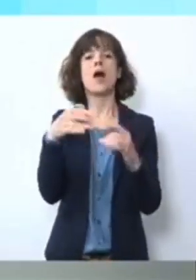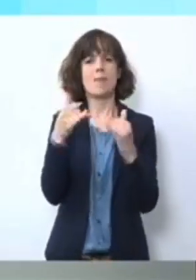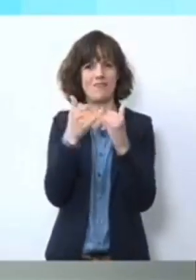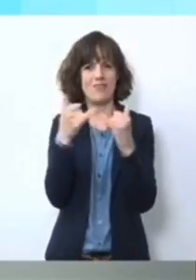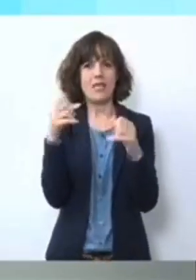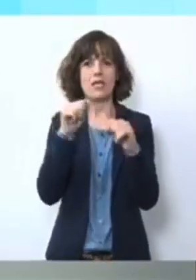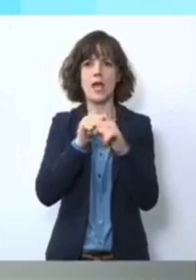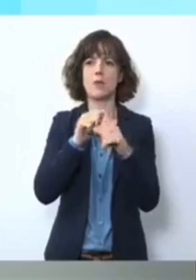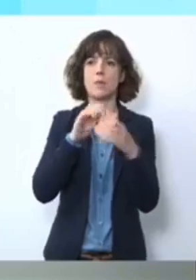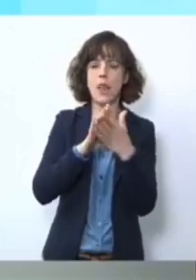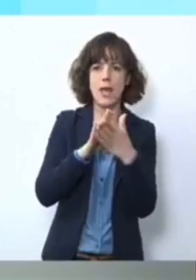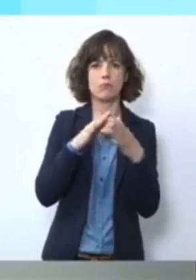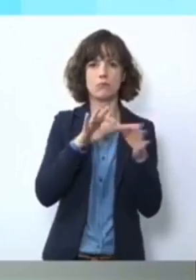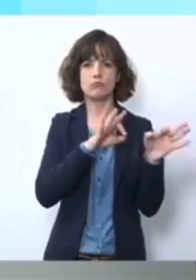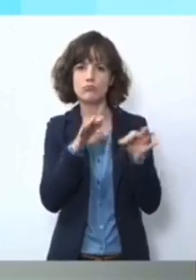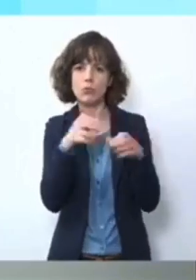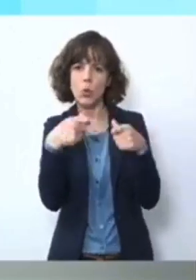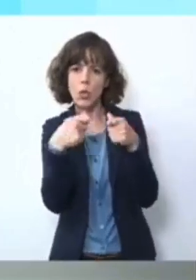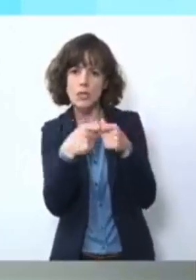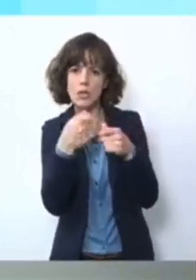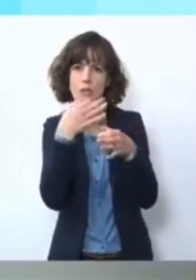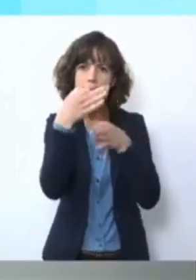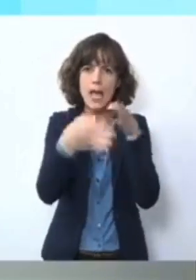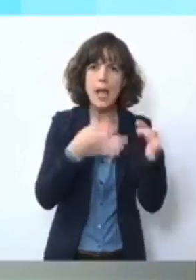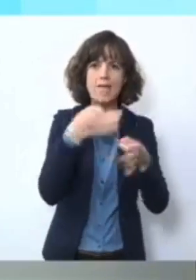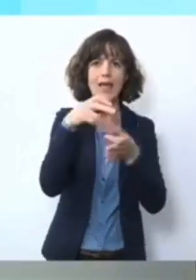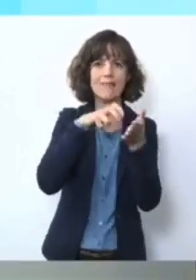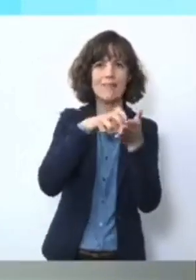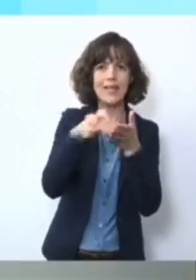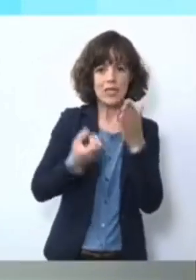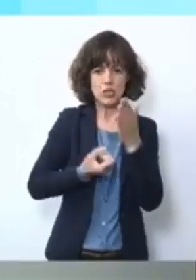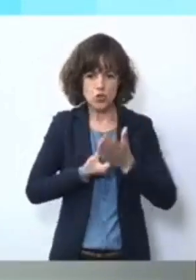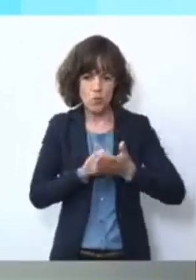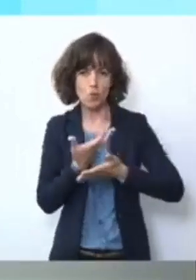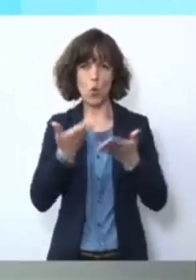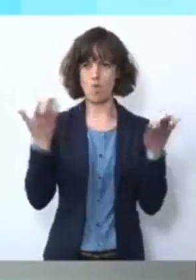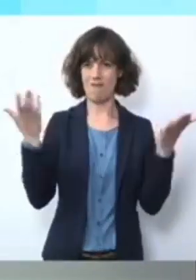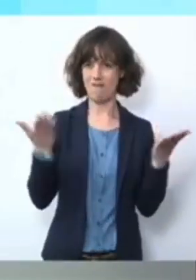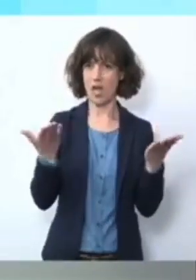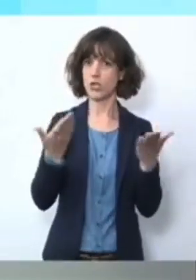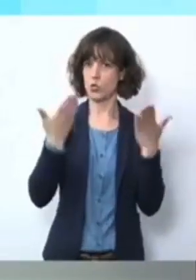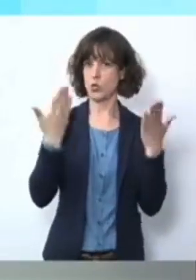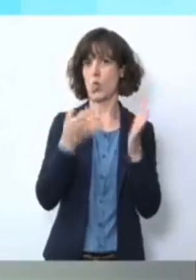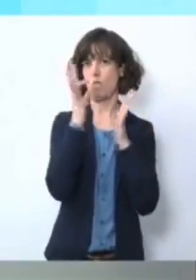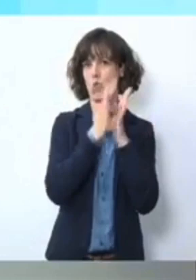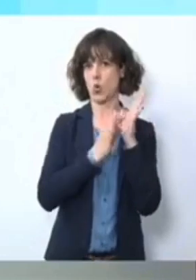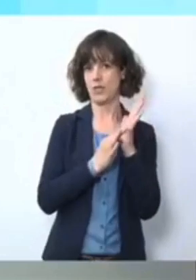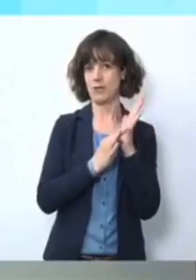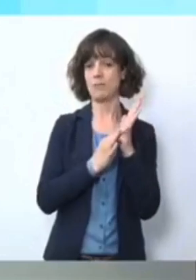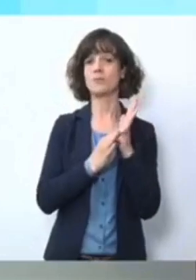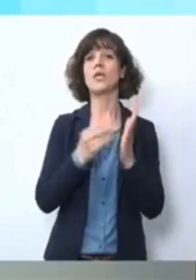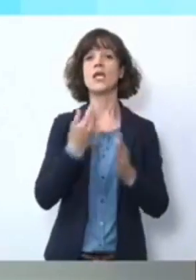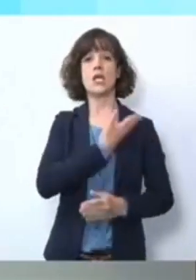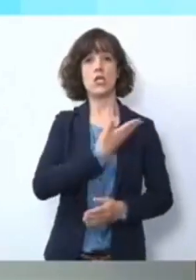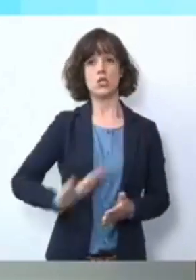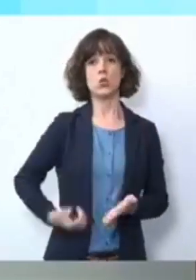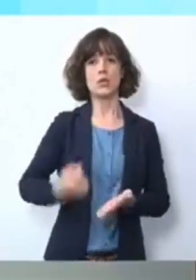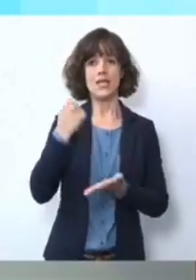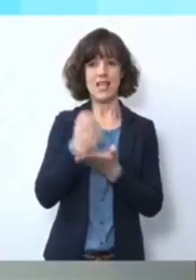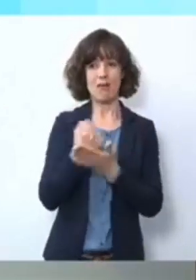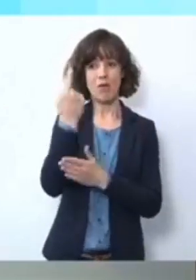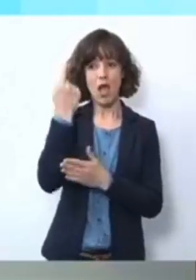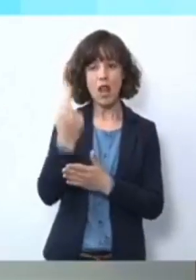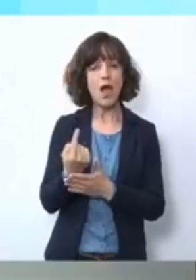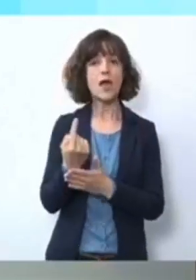gehalten werden? Wie sieht es mit Symptomen aus? Und so weiter und so weiter. Um da die Gesundheitsämter zu unterstützen,